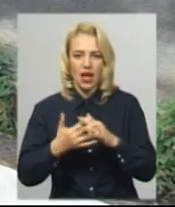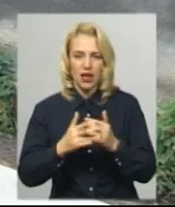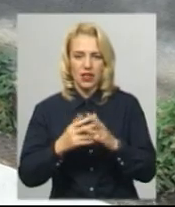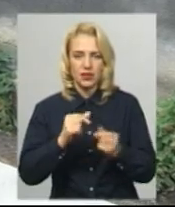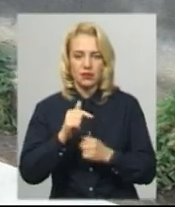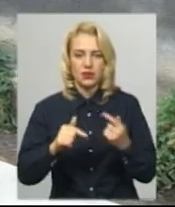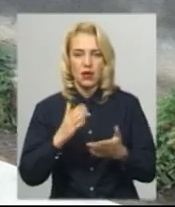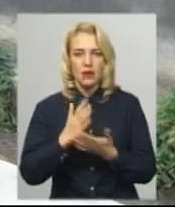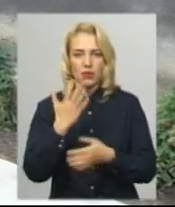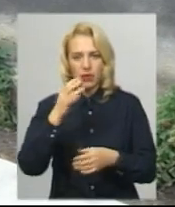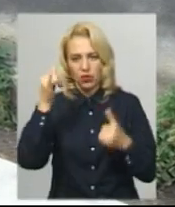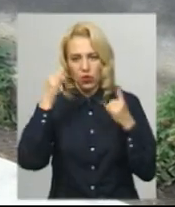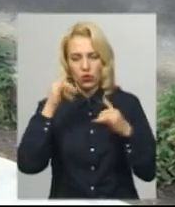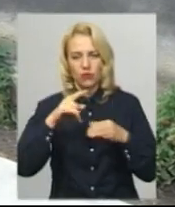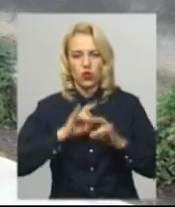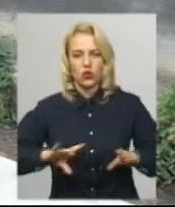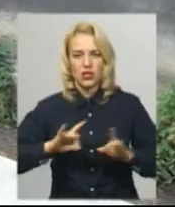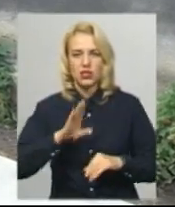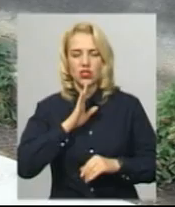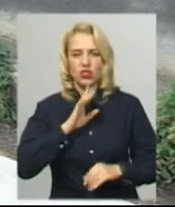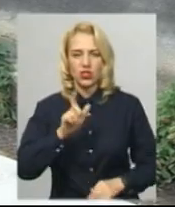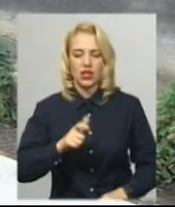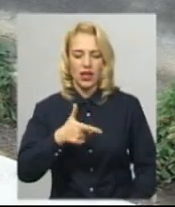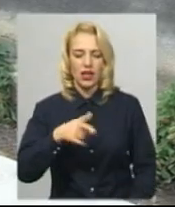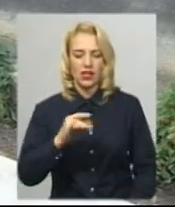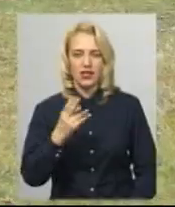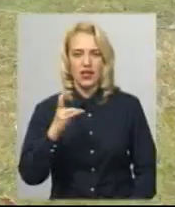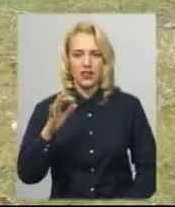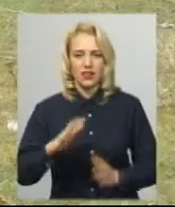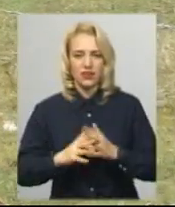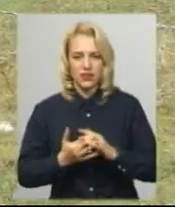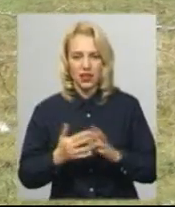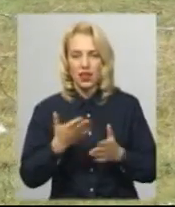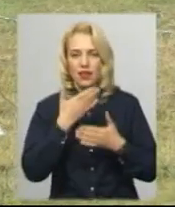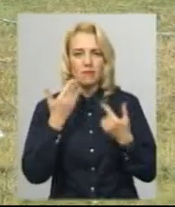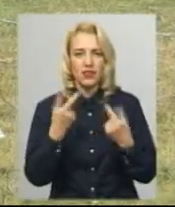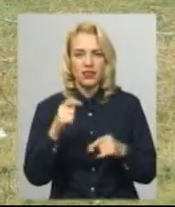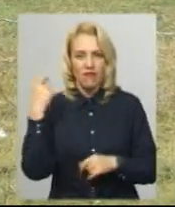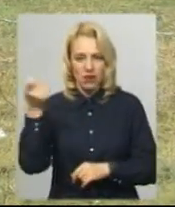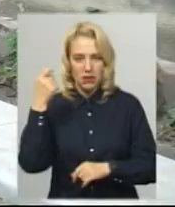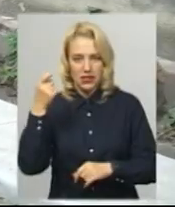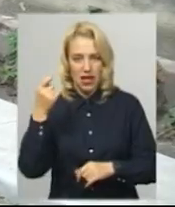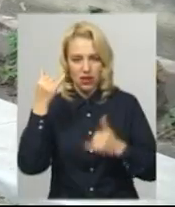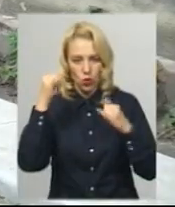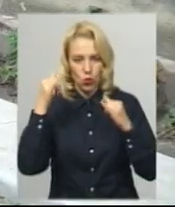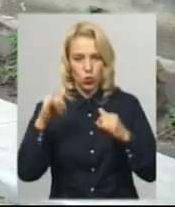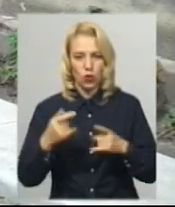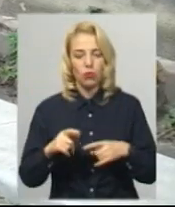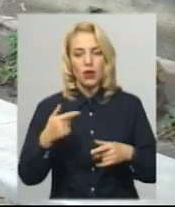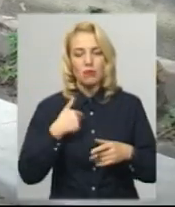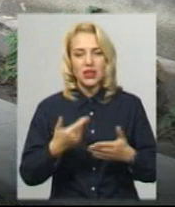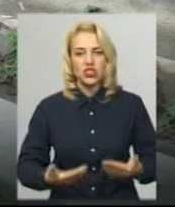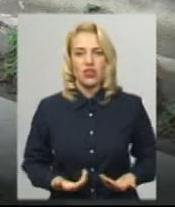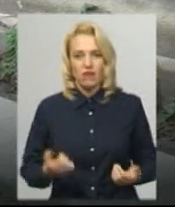Тримаю п'ять корів, каже мешканка села Гриценки Красилівського району Катерина Радіонова. Не буде, де виписати худобу, додає жінка. Ми живемо з цих